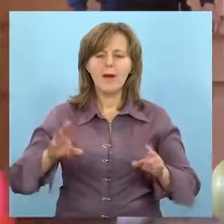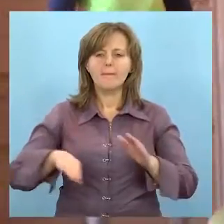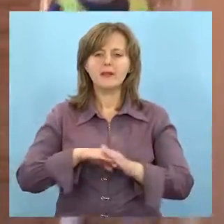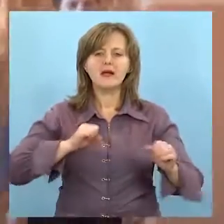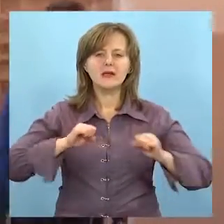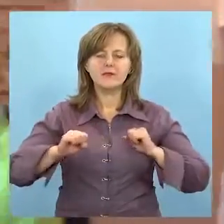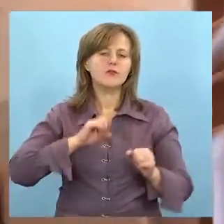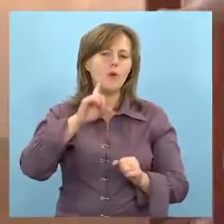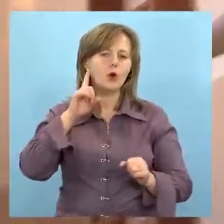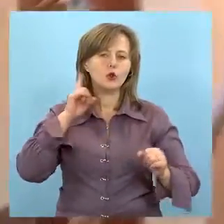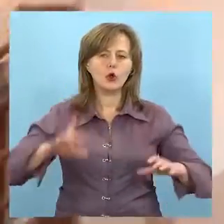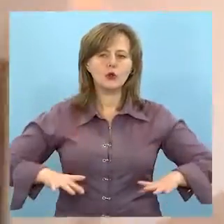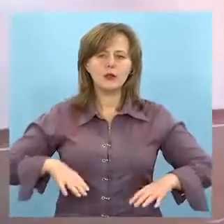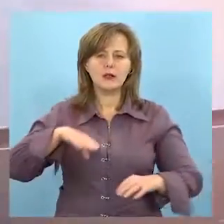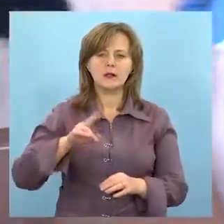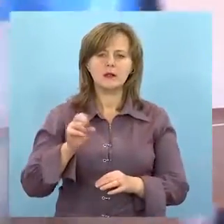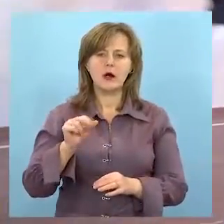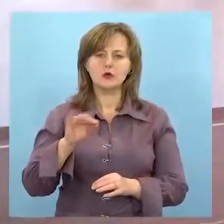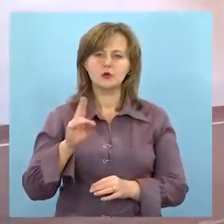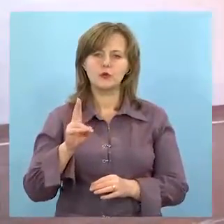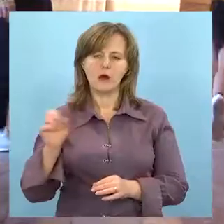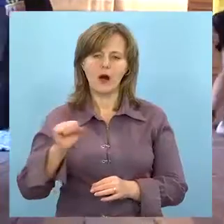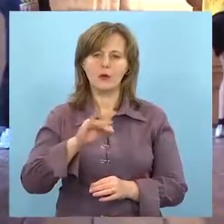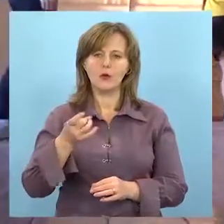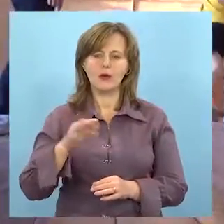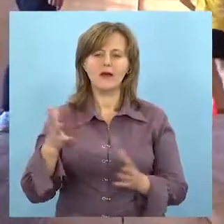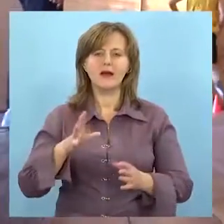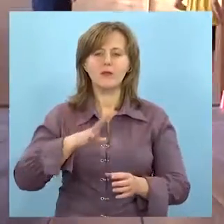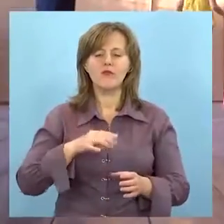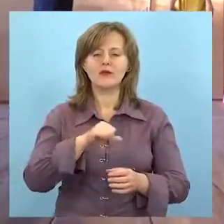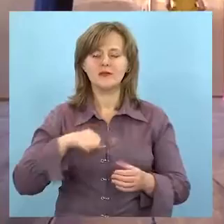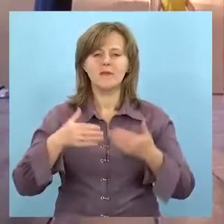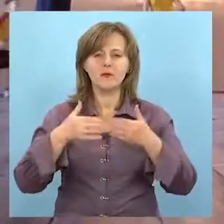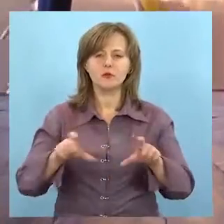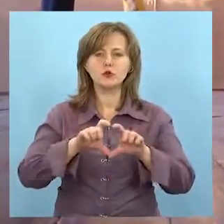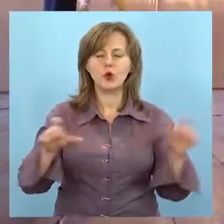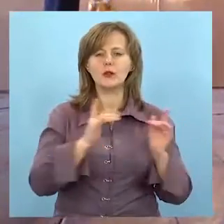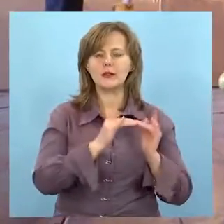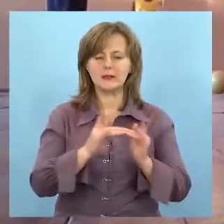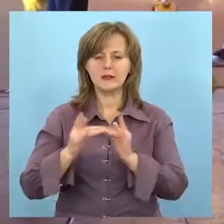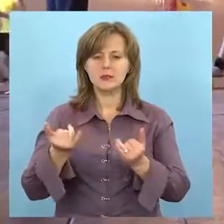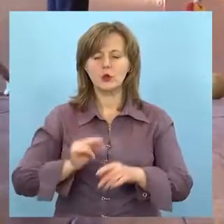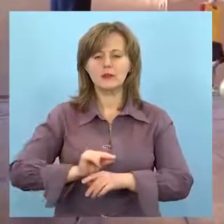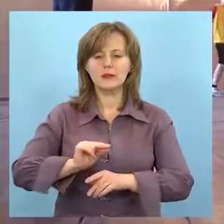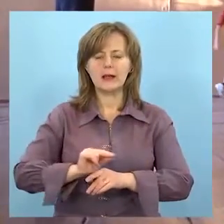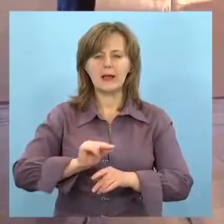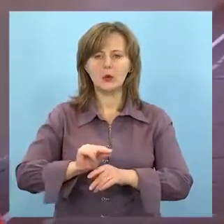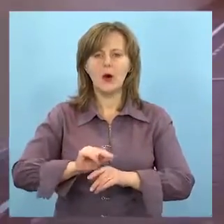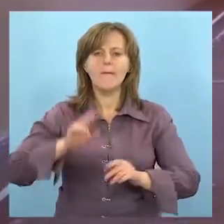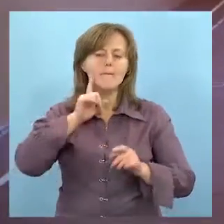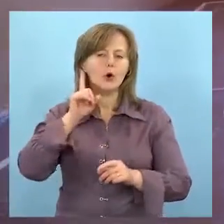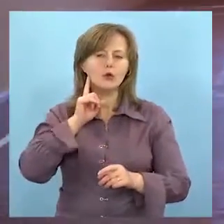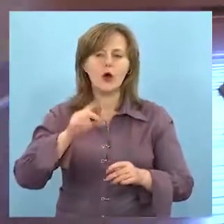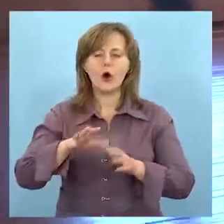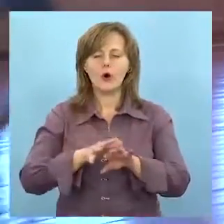тренера Ткачука Юрія, який сам був випускником школи-інтернату для дітей з вадами слуху і сьогодні тренує молодь. Команда